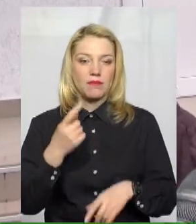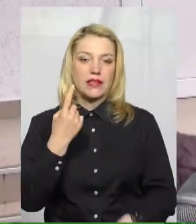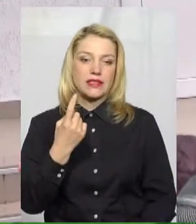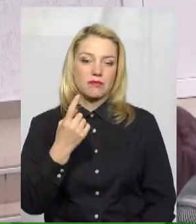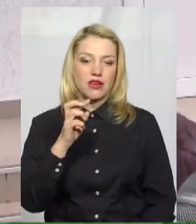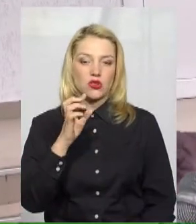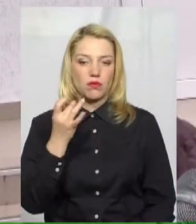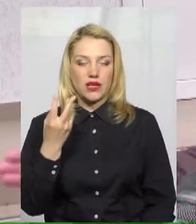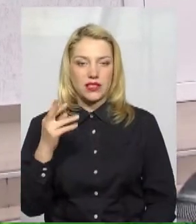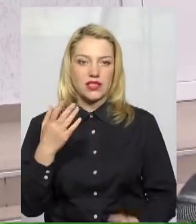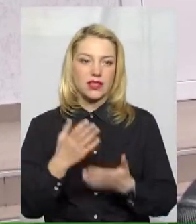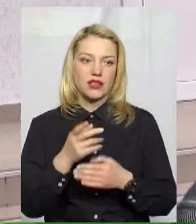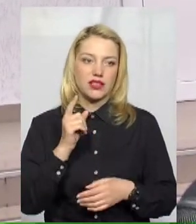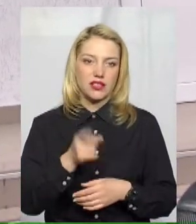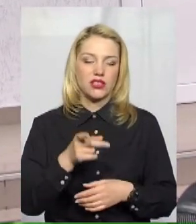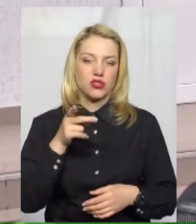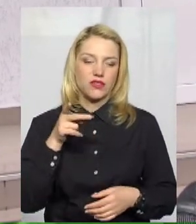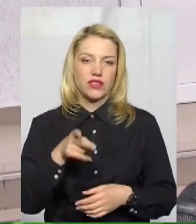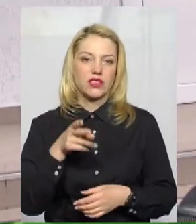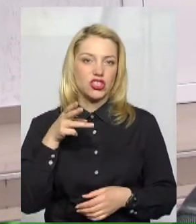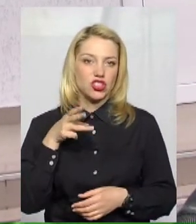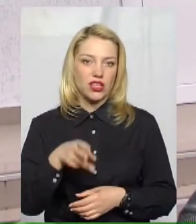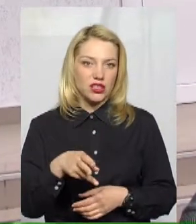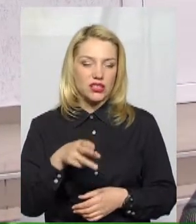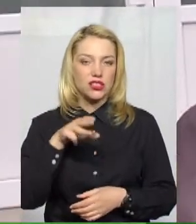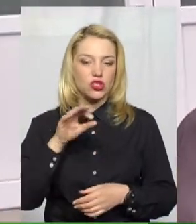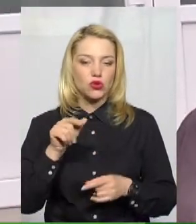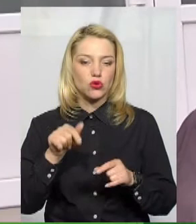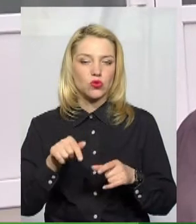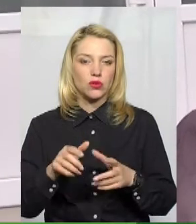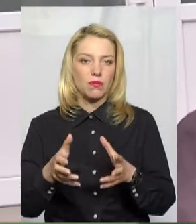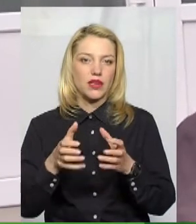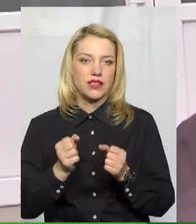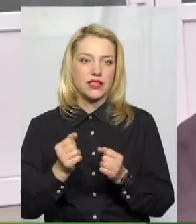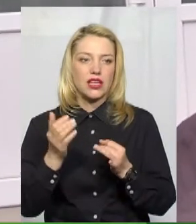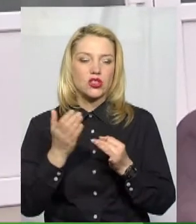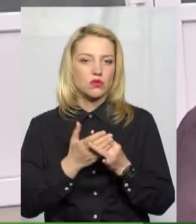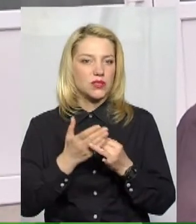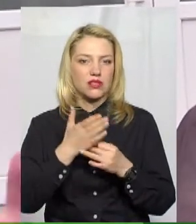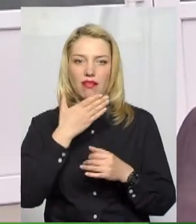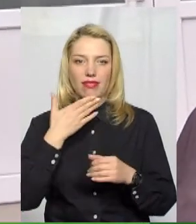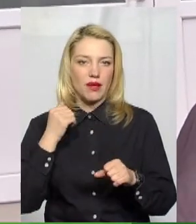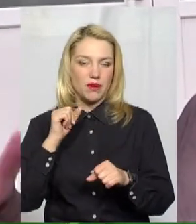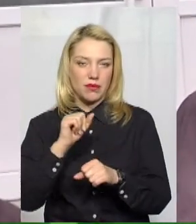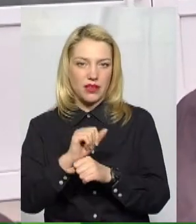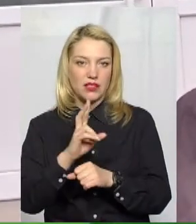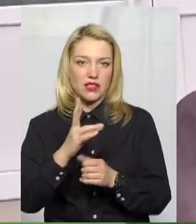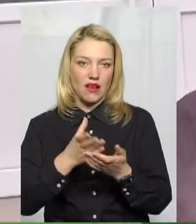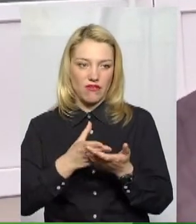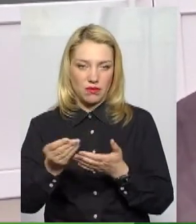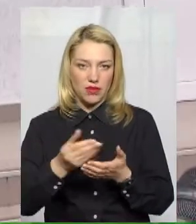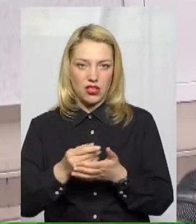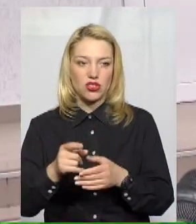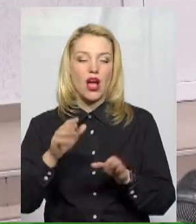тисячу, дві-три тисячі, то тут береться, субсидія не припиняється, а виплачується, потім все рівно треба буде